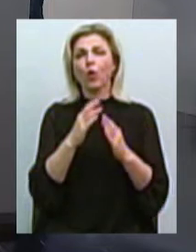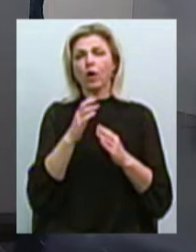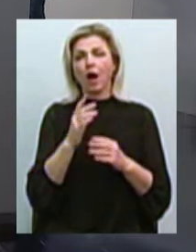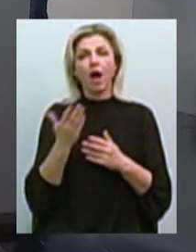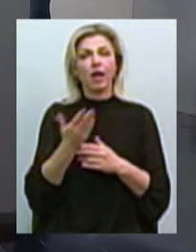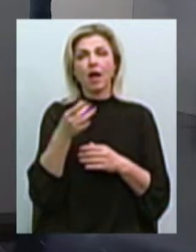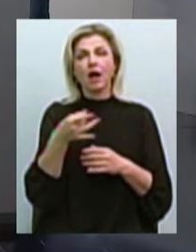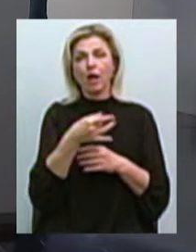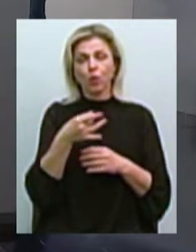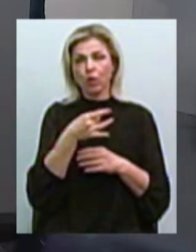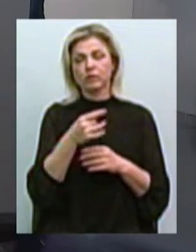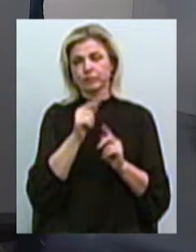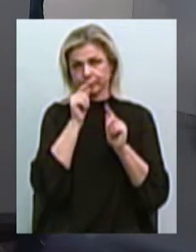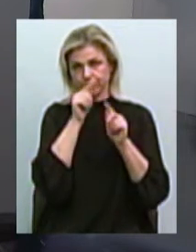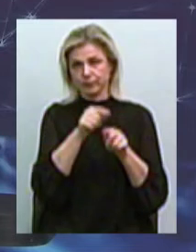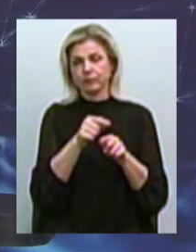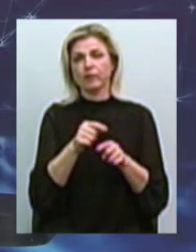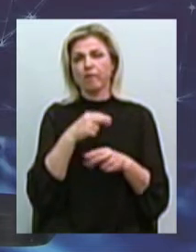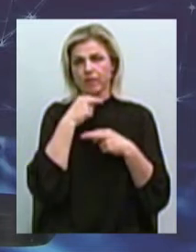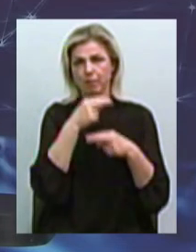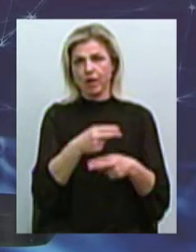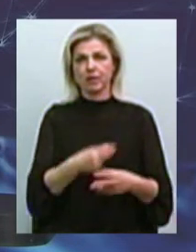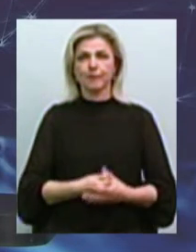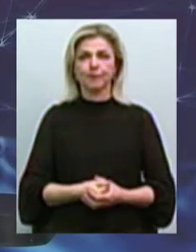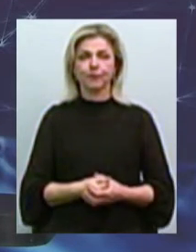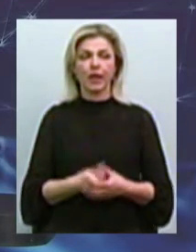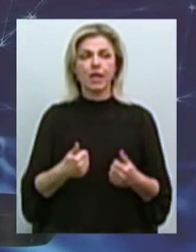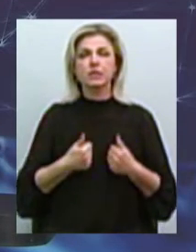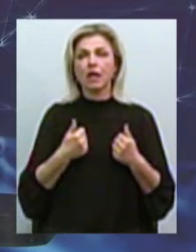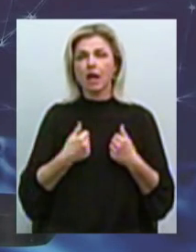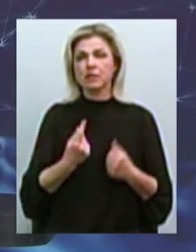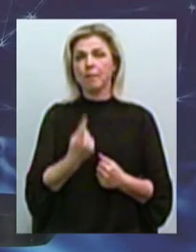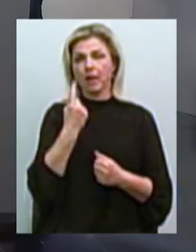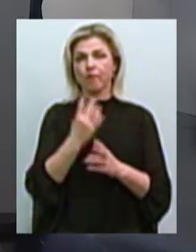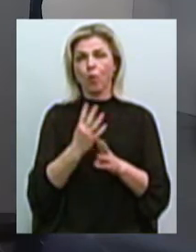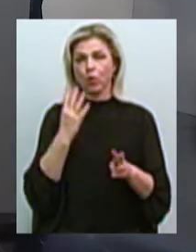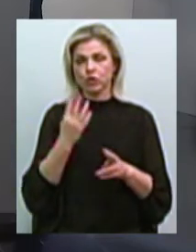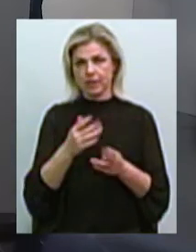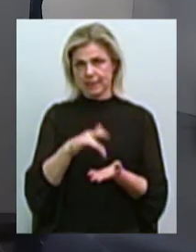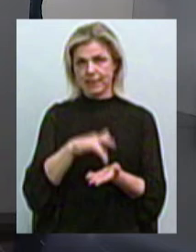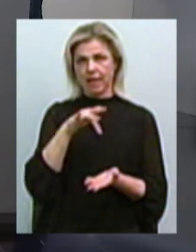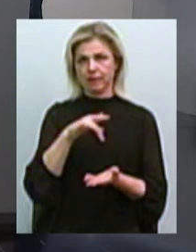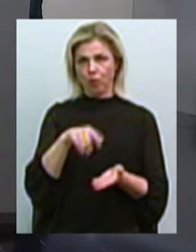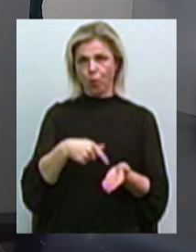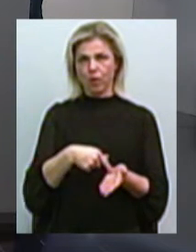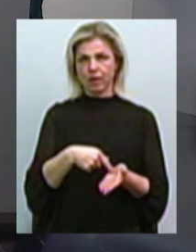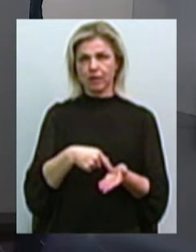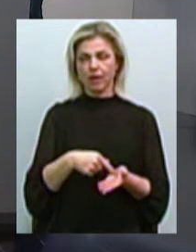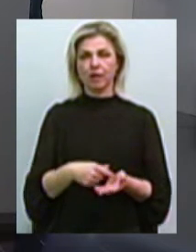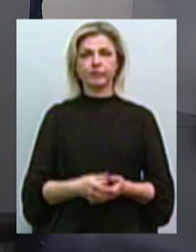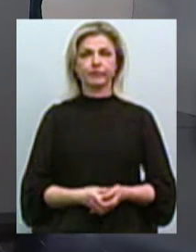міста приділяєте ви особливу увагу. Ми стараємося в першу чергу уделять, конечно, це центр міста. То є,